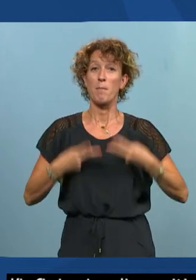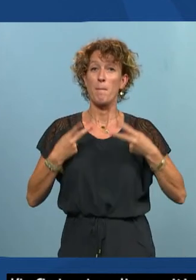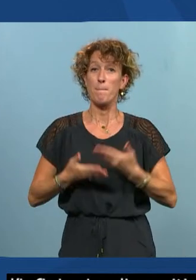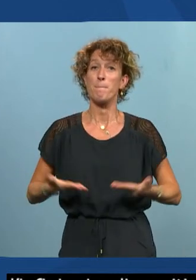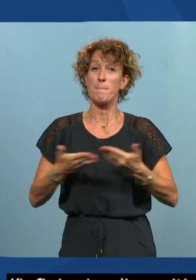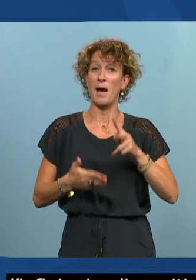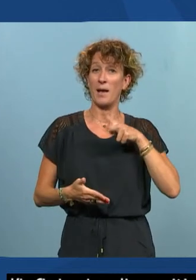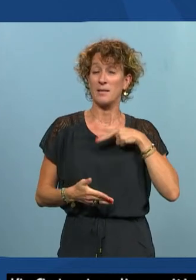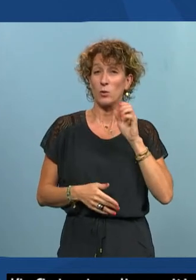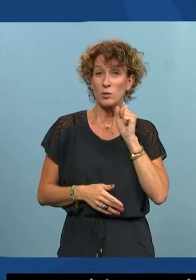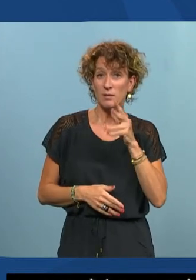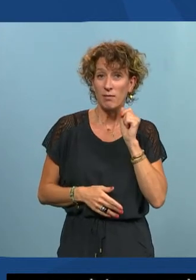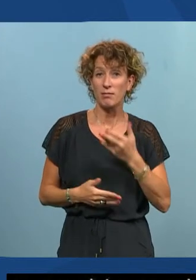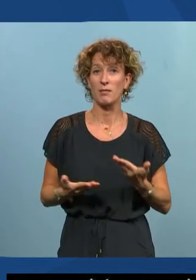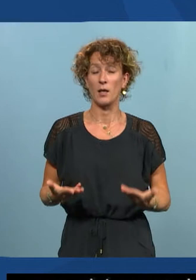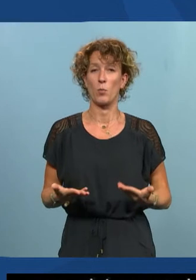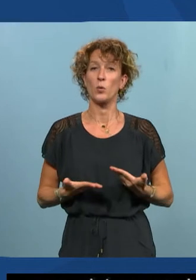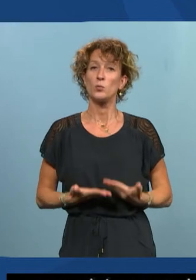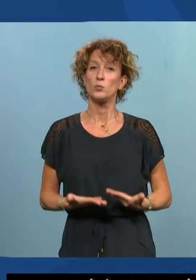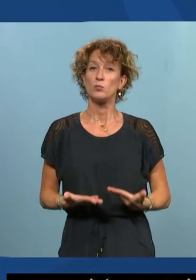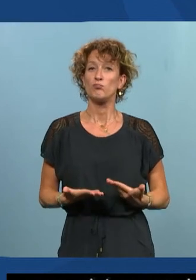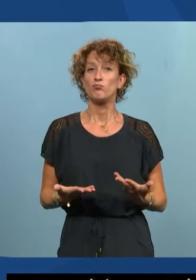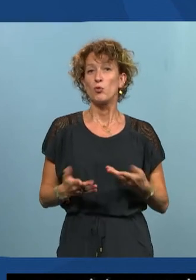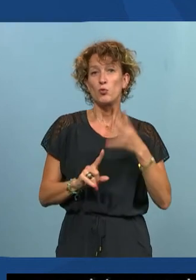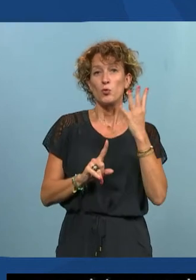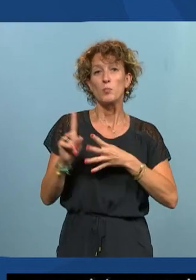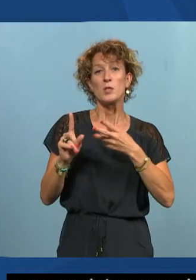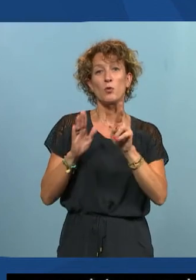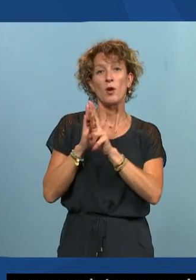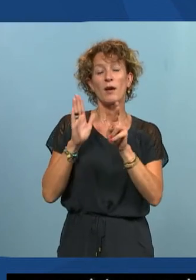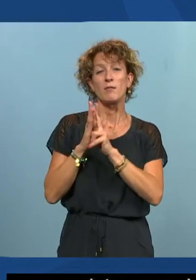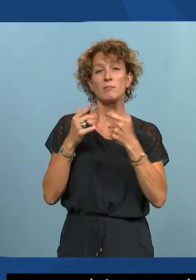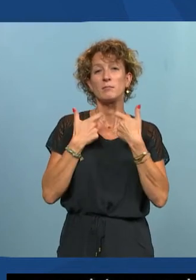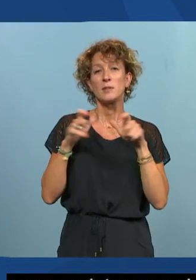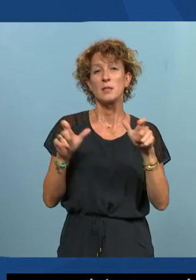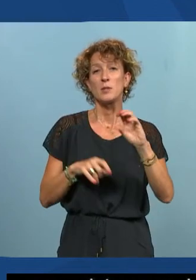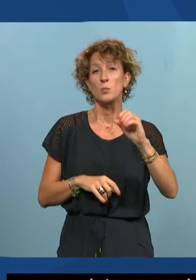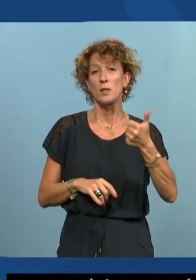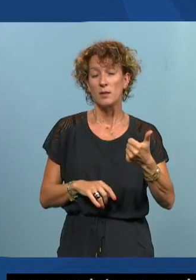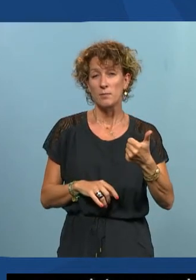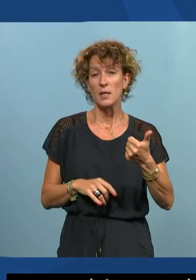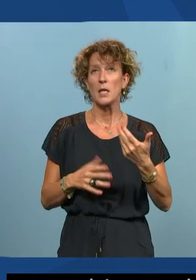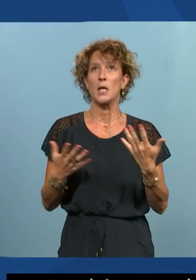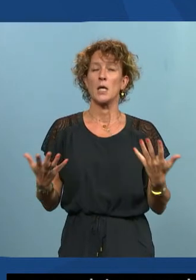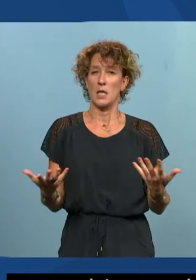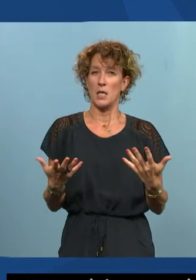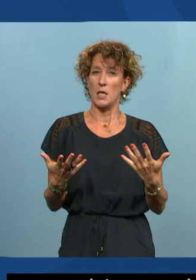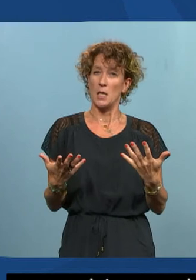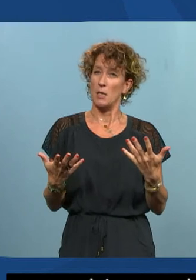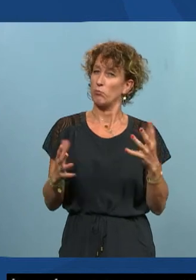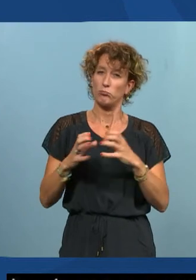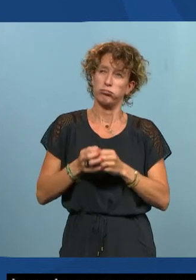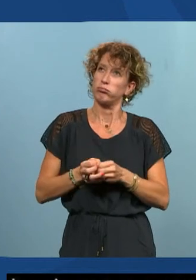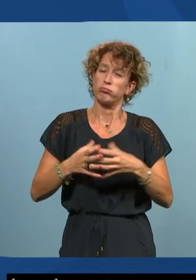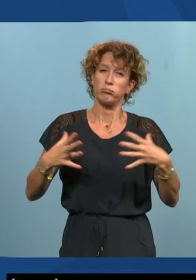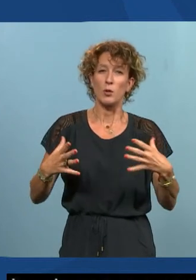ma réalité quotidienne actuellement moi je suis sur une mission de référent en accessibilité numérique et une grande partie de la mission c'est